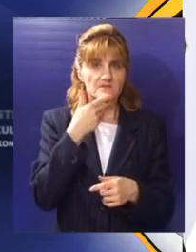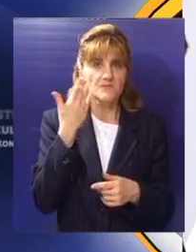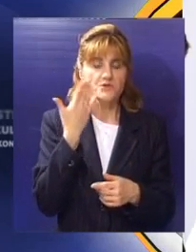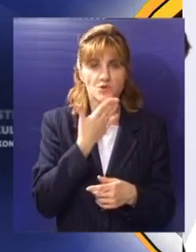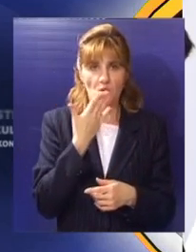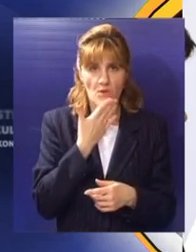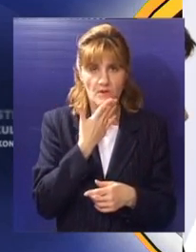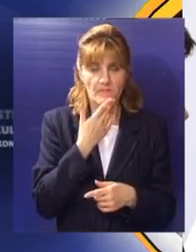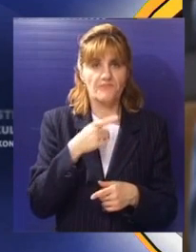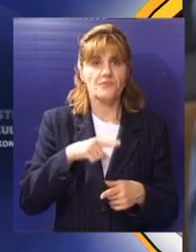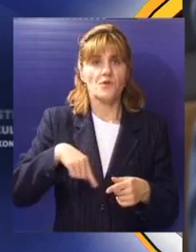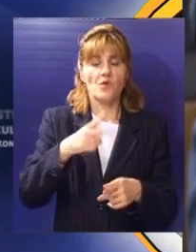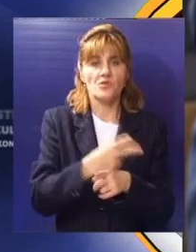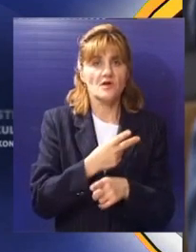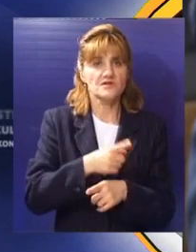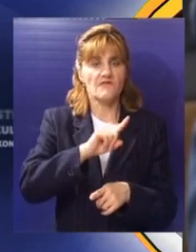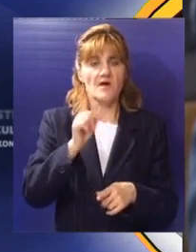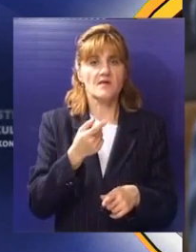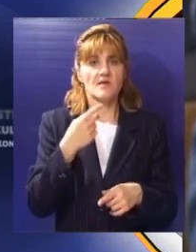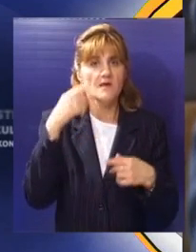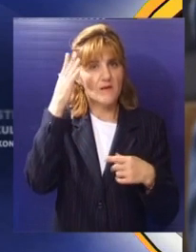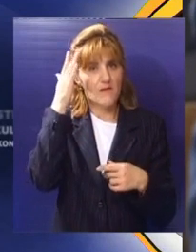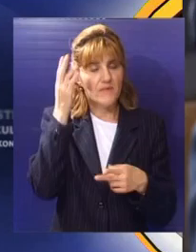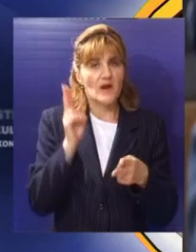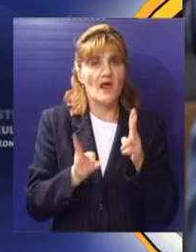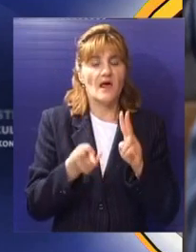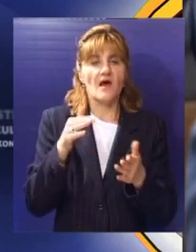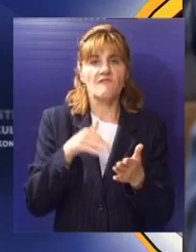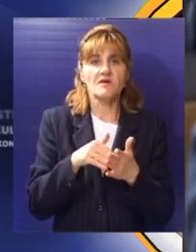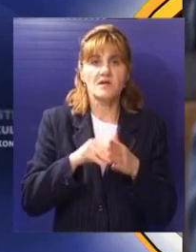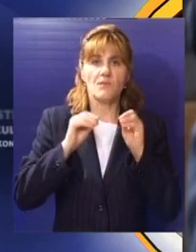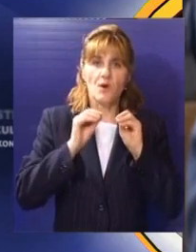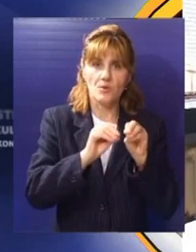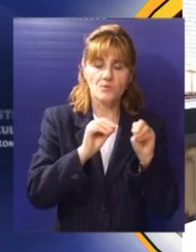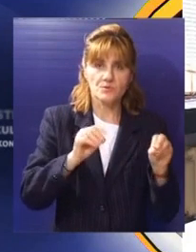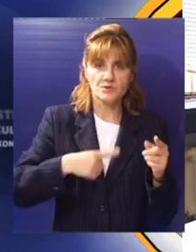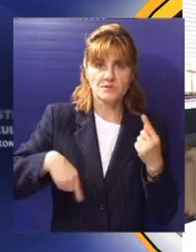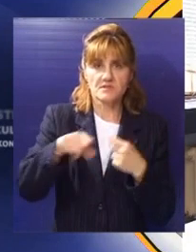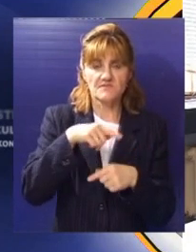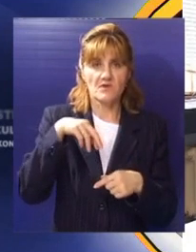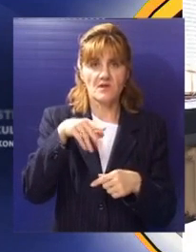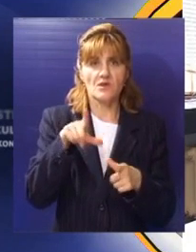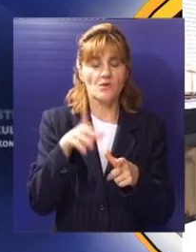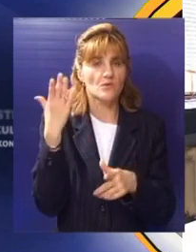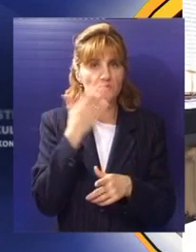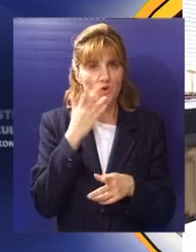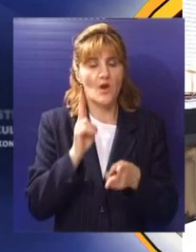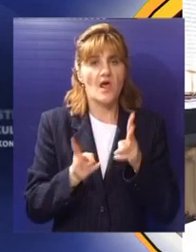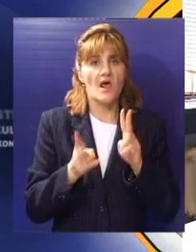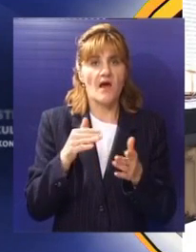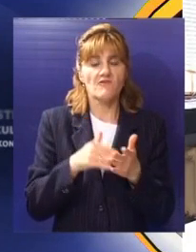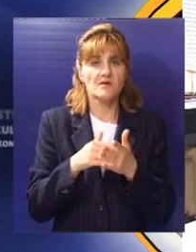U sindikatu napominju da se niko u državi ne bave pitanjem kakvo obrazovanje želimo, šta je njegova svrha, kao i kakvim